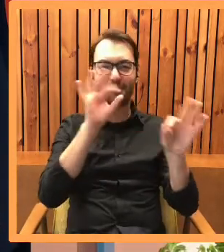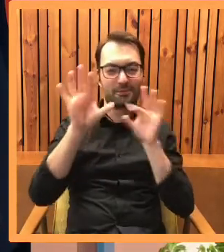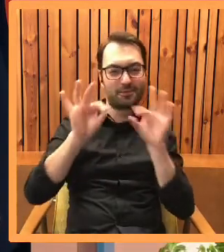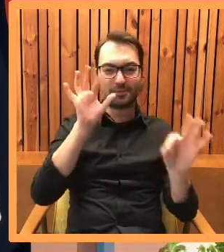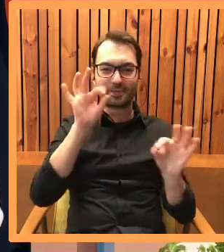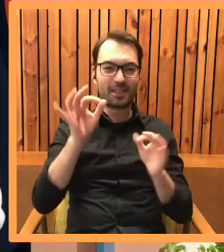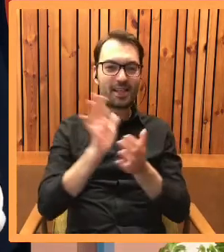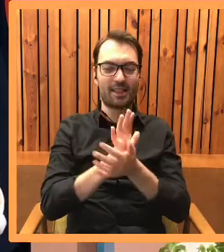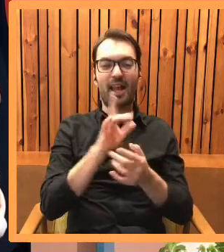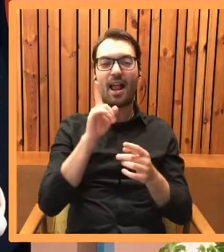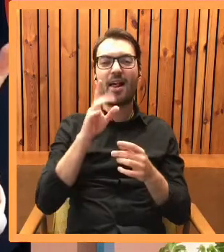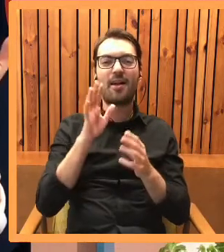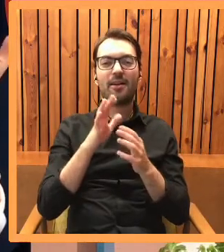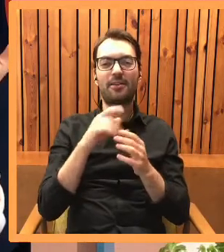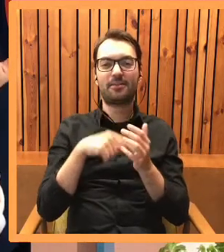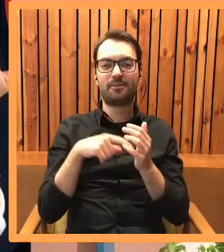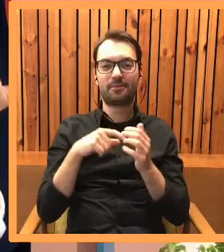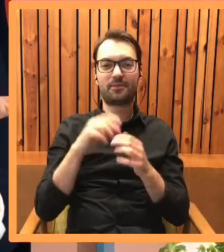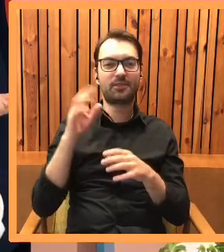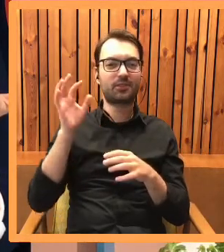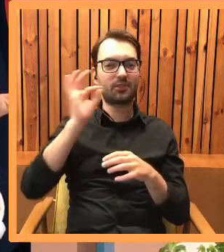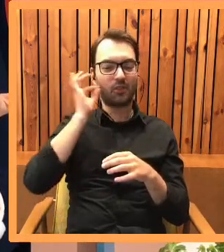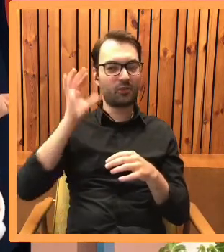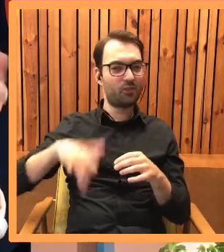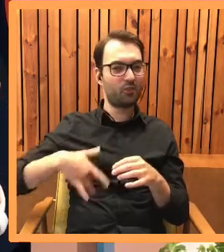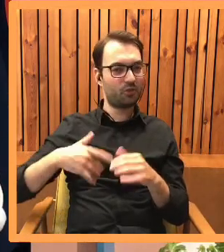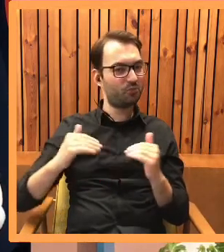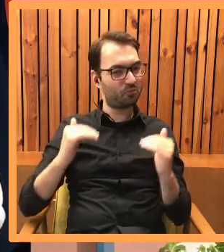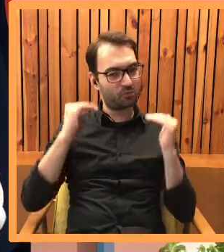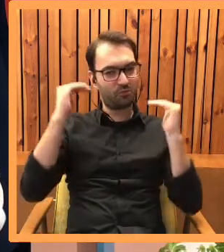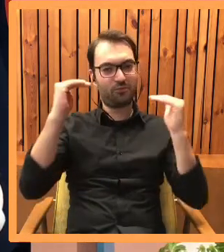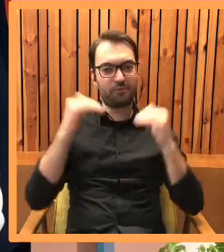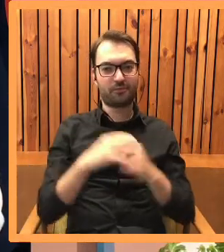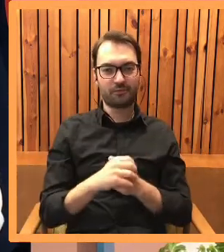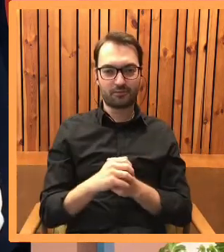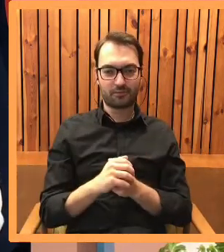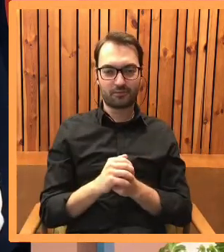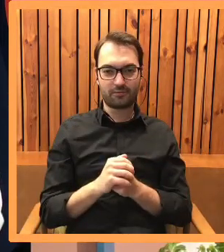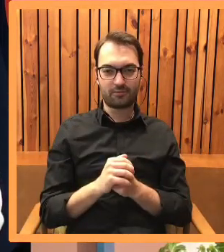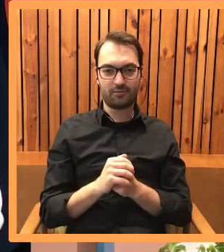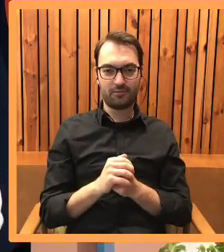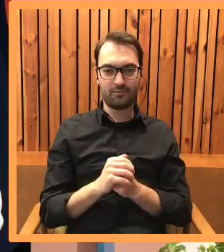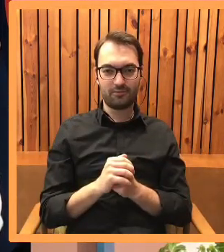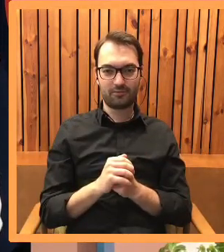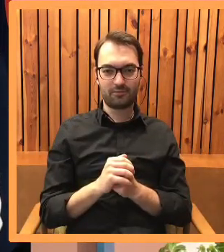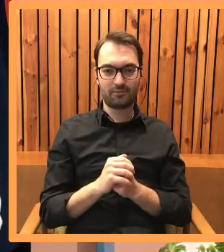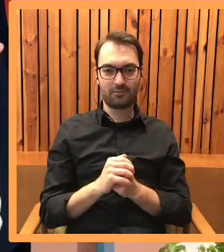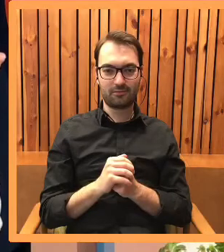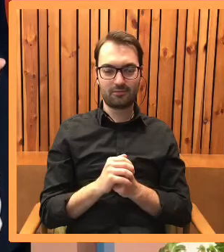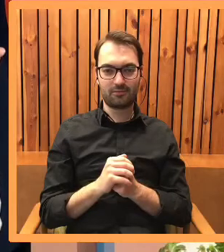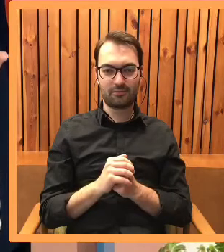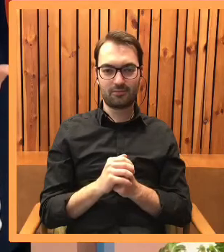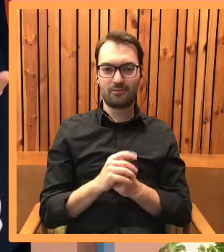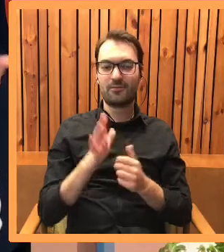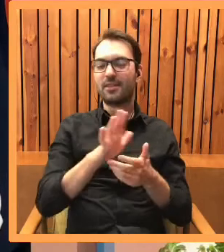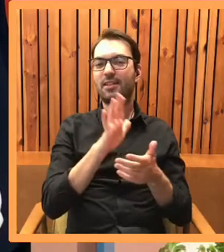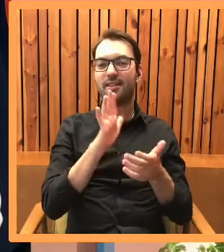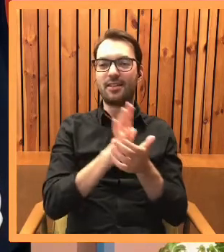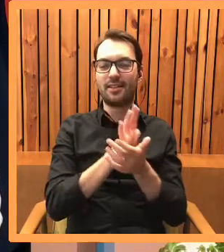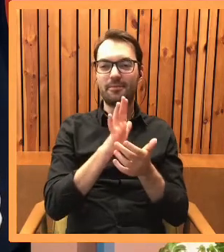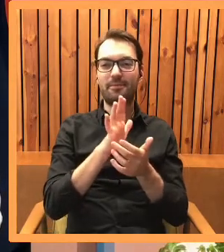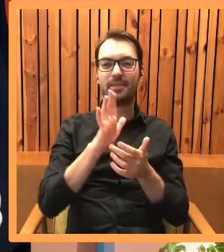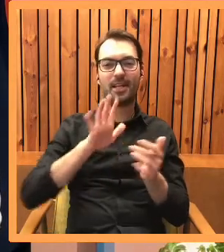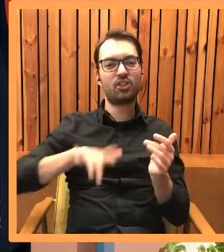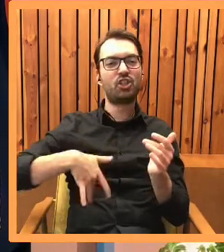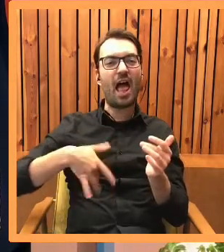i Sushiego, ale powiedzmy, że to jest koci arystokrata. I taki przedstawiciel kociej arystokracji,